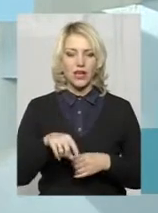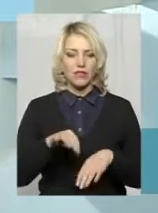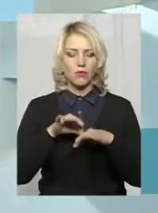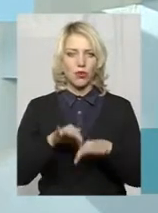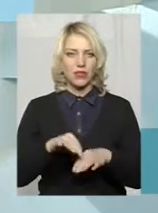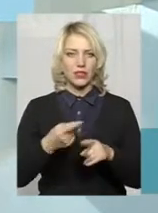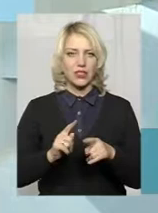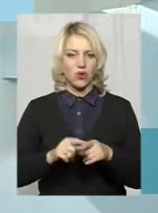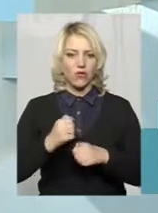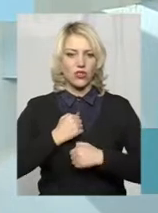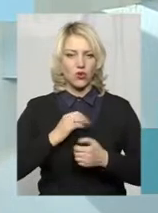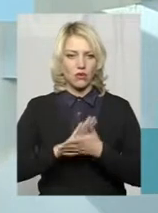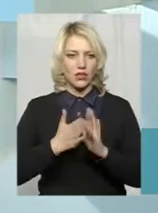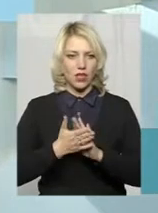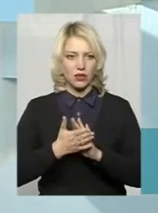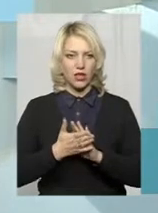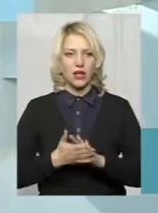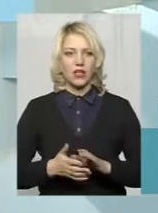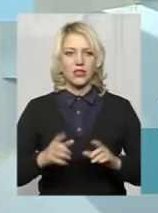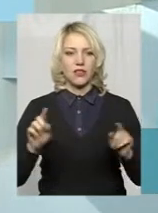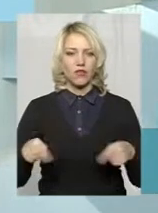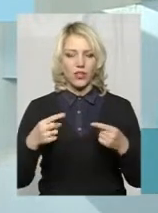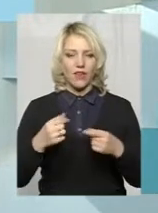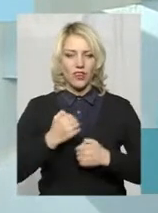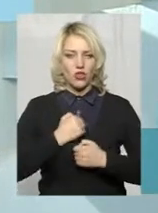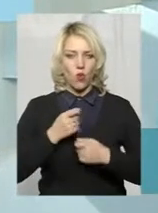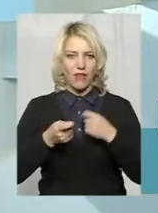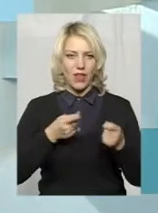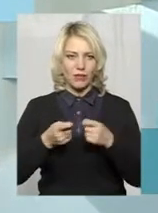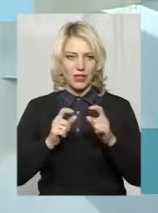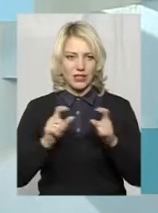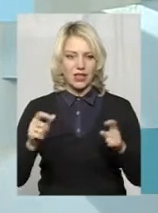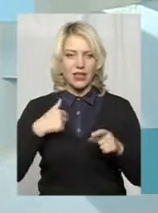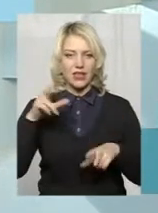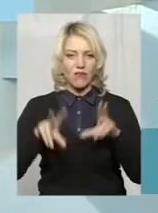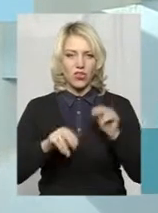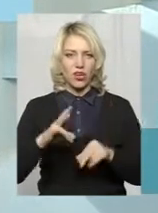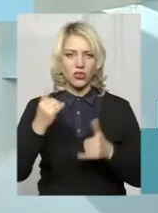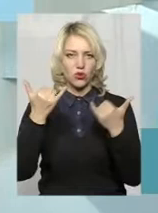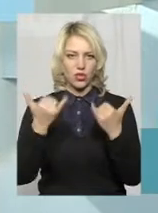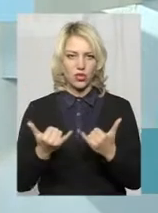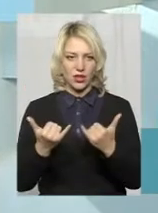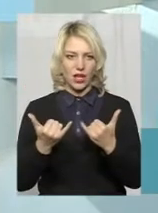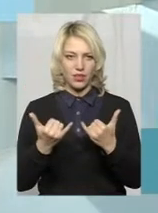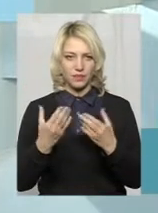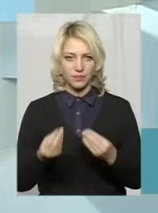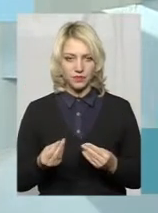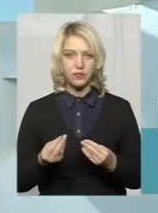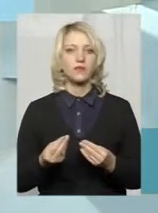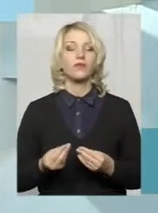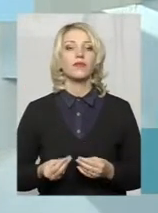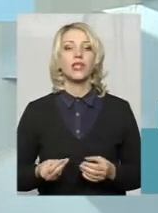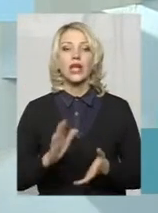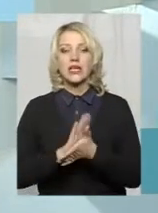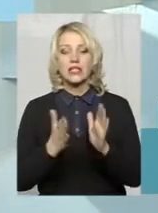військового стану, створена військова адміністрація. Я рахую на сьогоднішній день, стан в